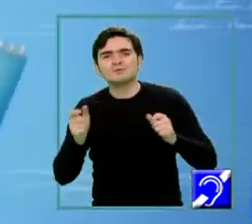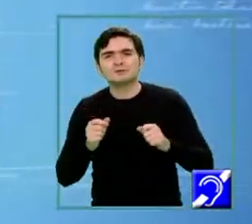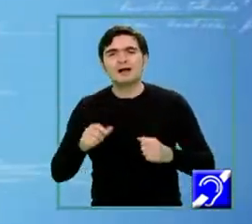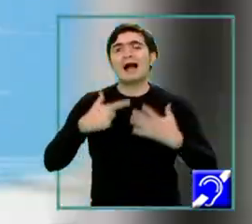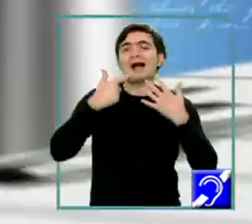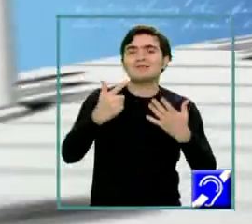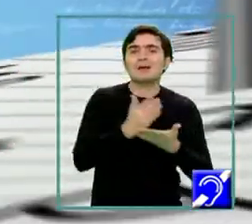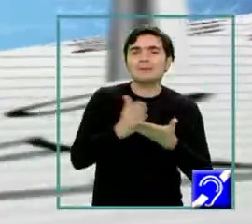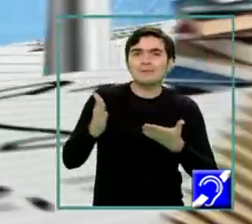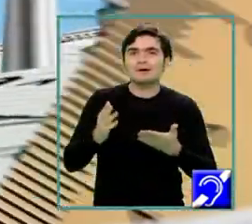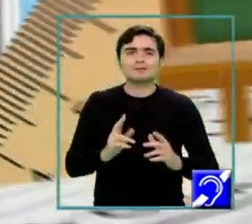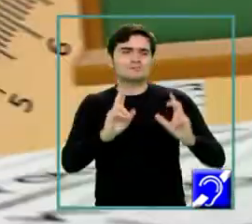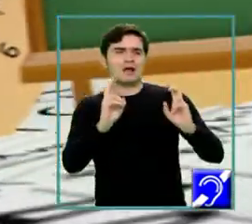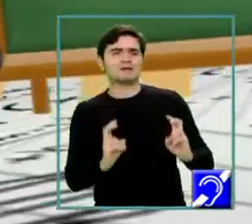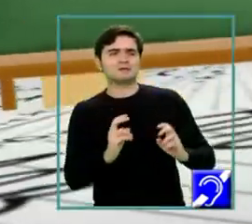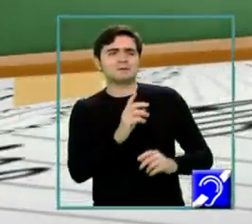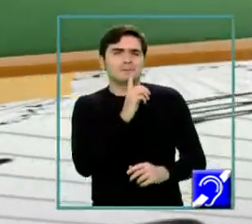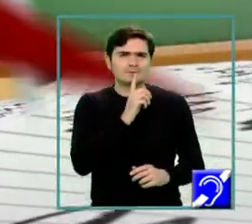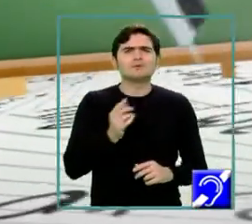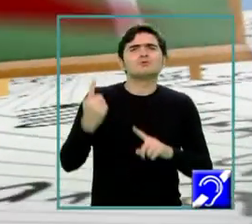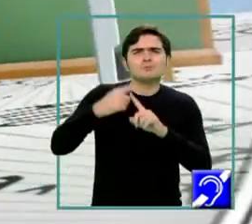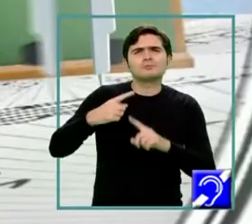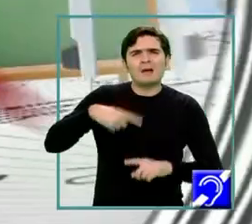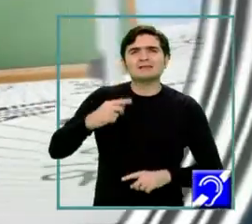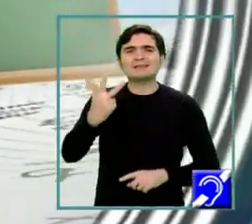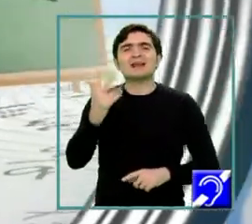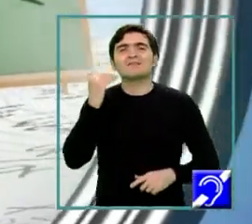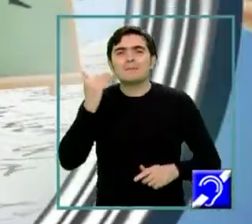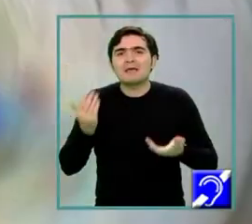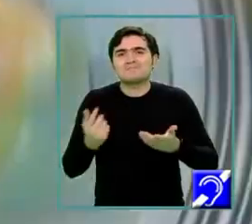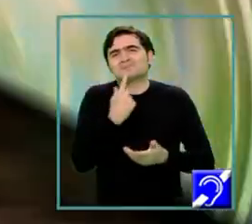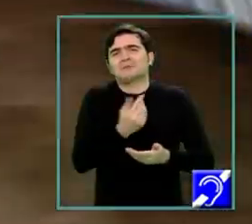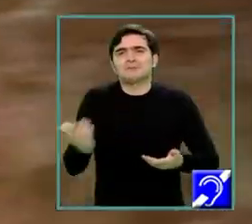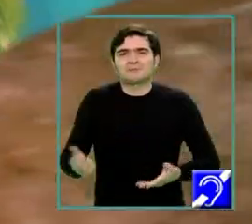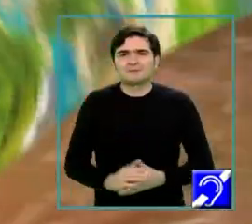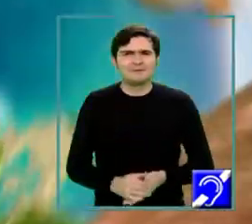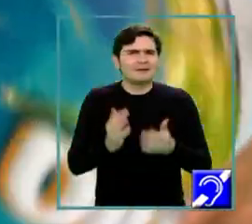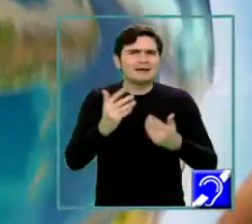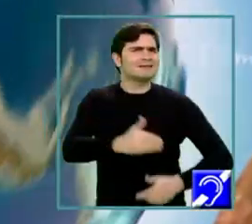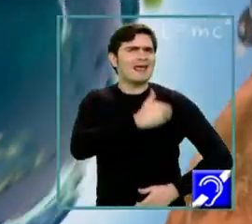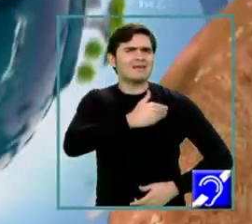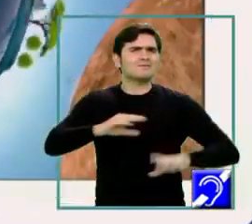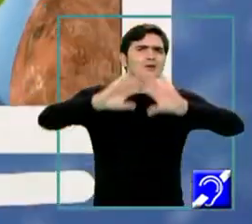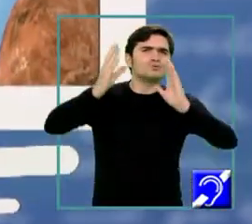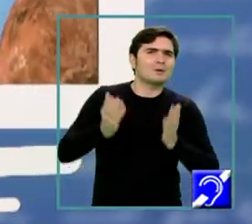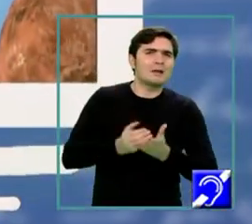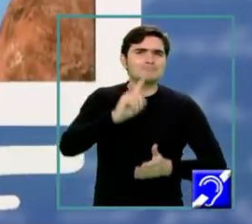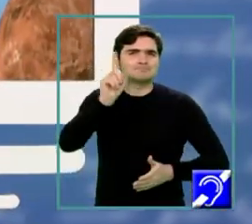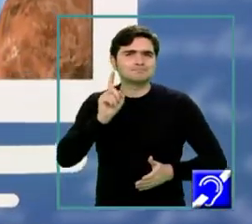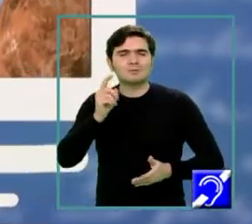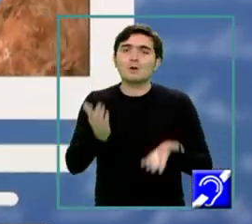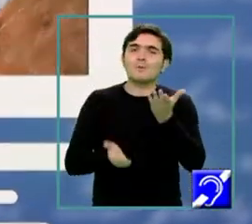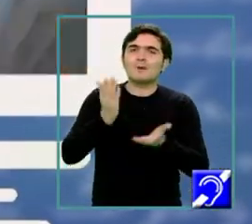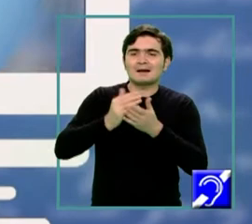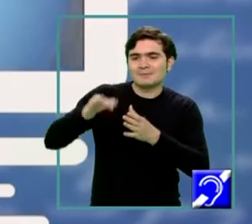șaptea parte asistă în tăcere. Și în plus, mai sunt trei femei. Câți elevi erau în total? Comparăm